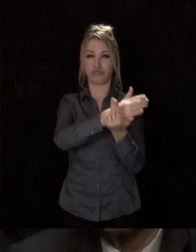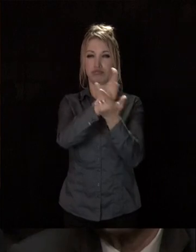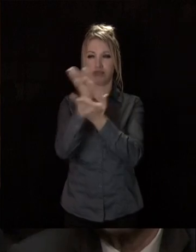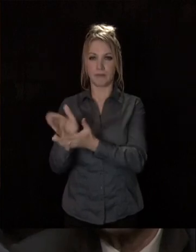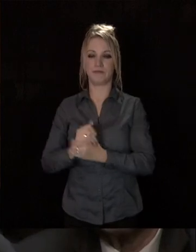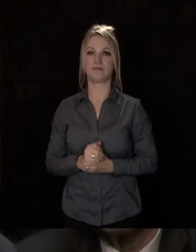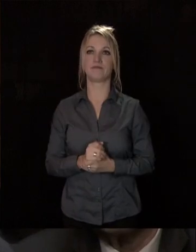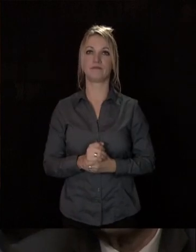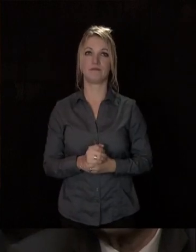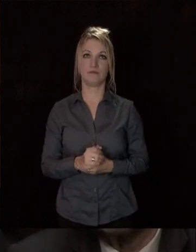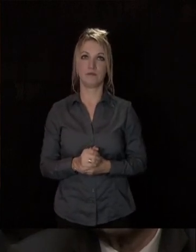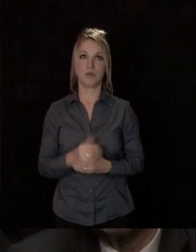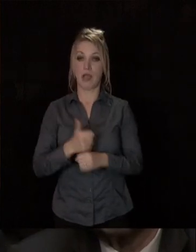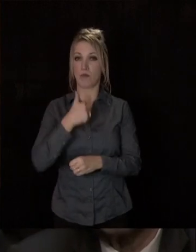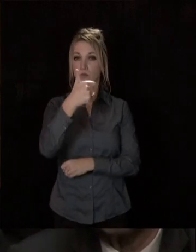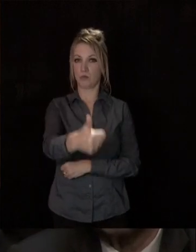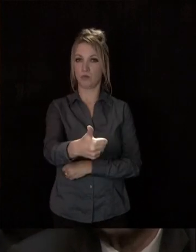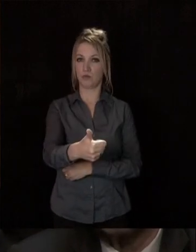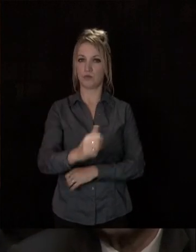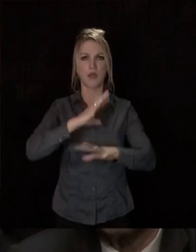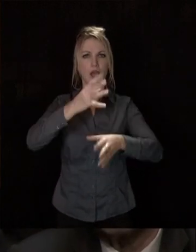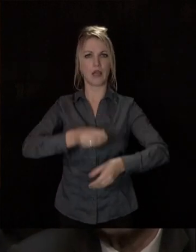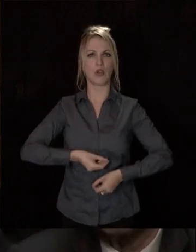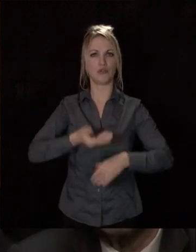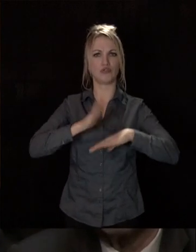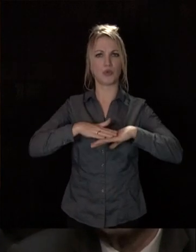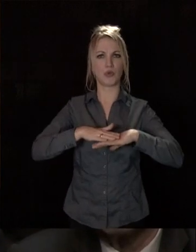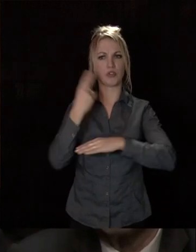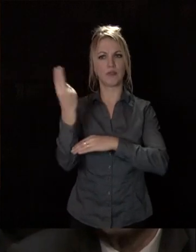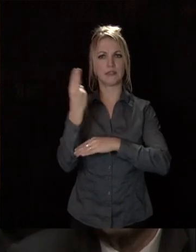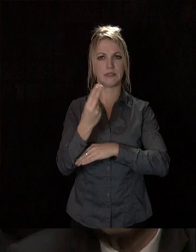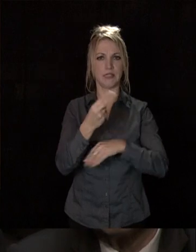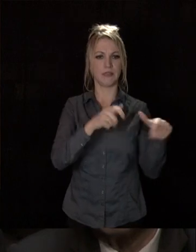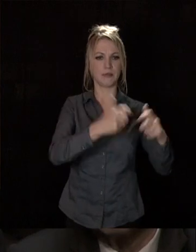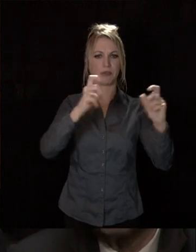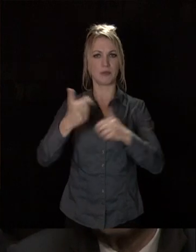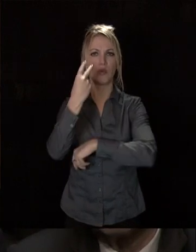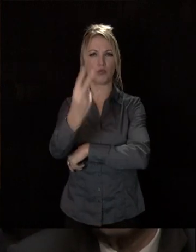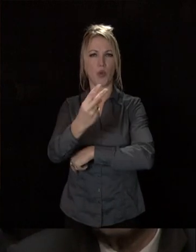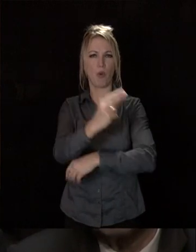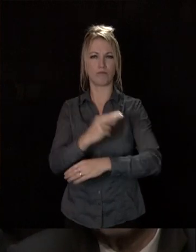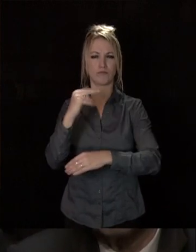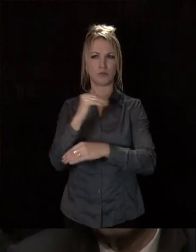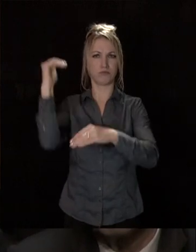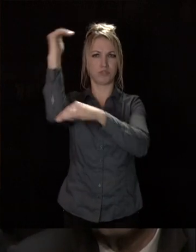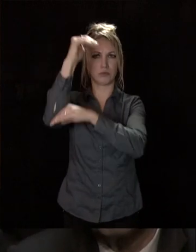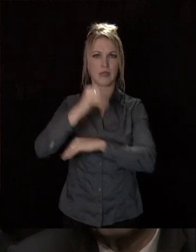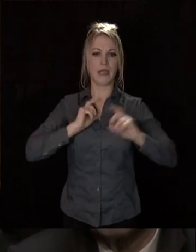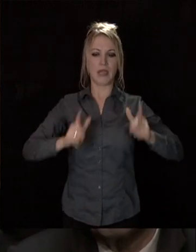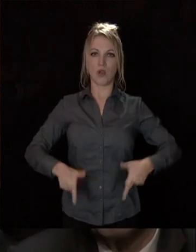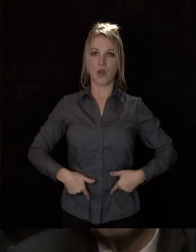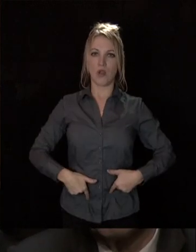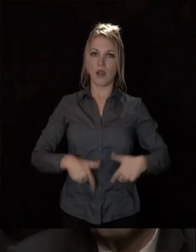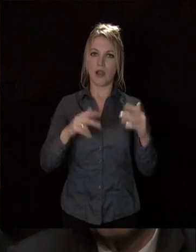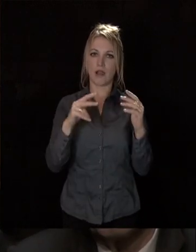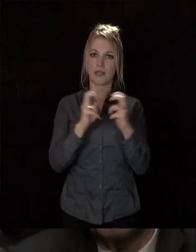Dès l'an projet, dès l'an prochain, nous accueillerons sur notre campus deux grands établissements d'enseignement supérieur. Une école supérieure d